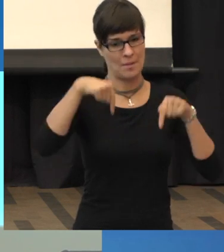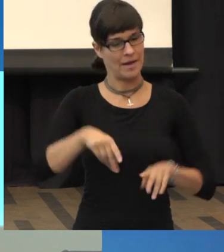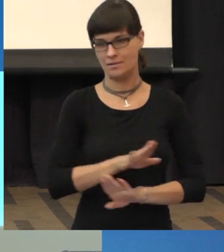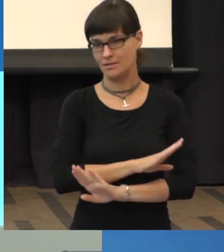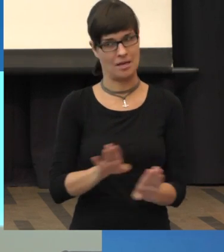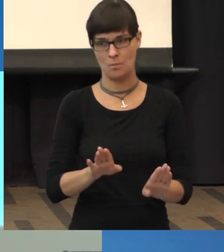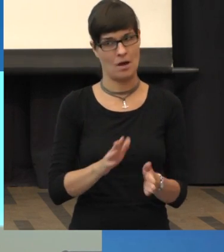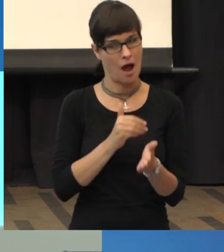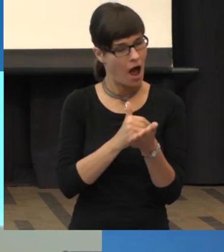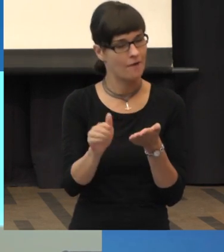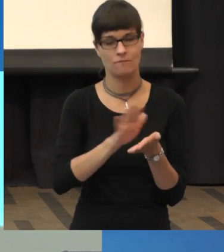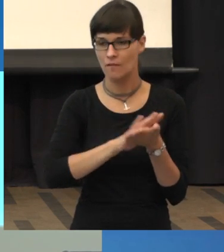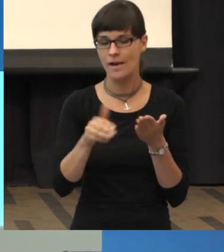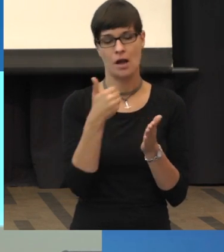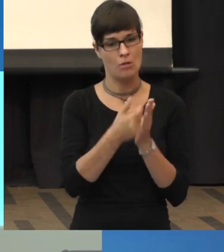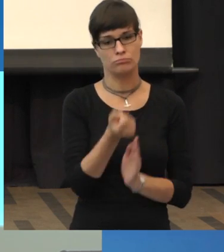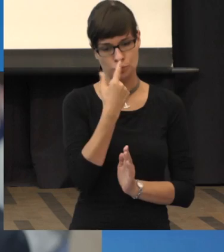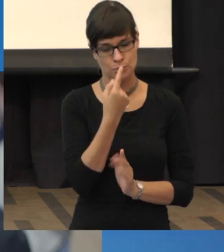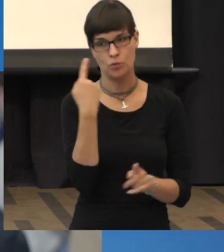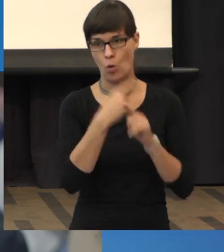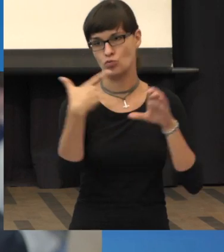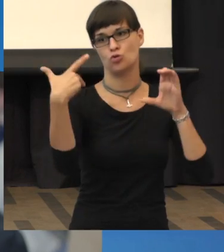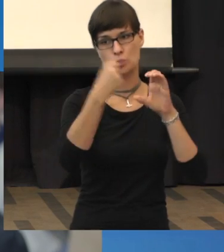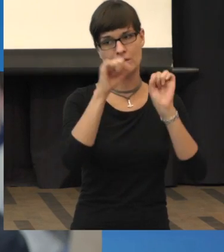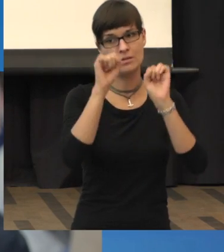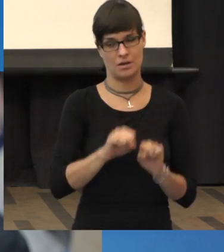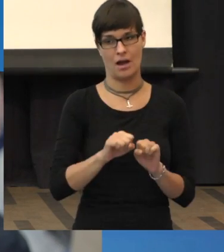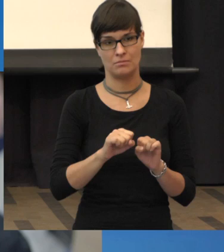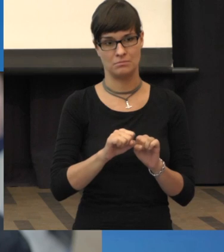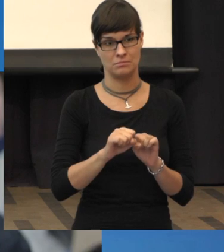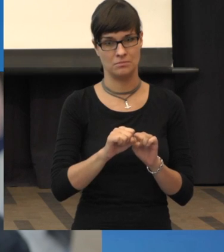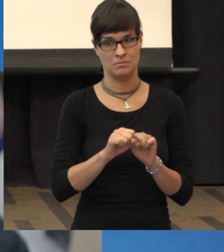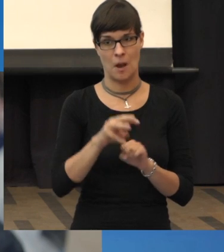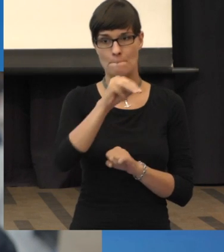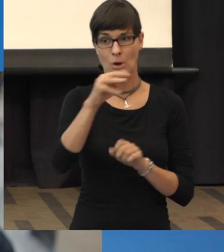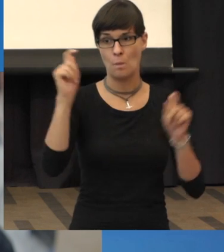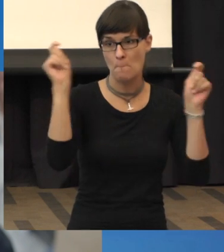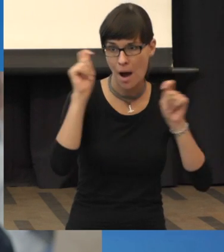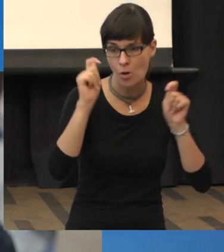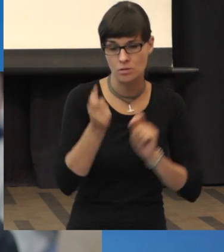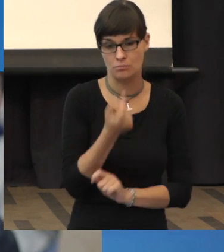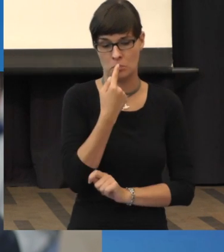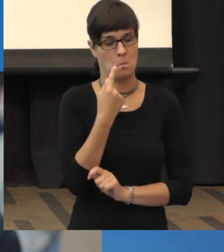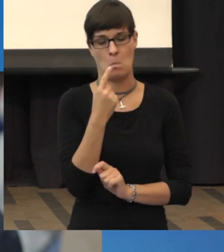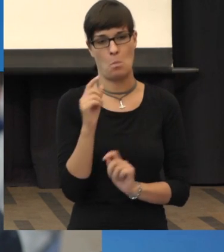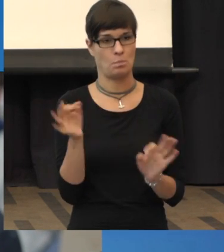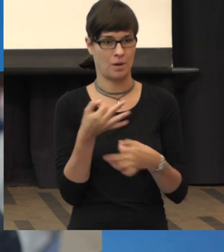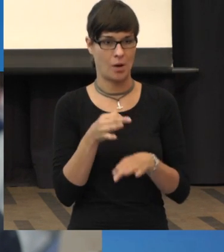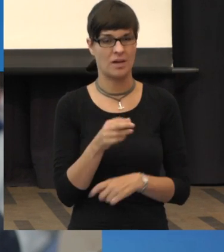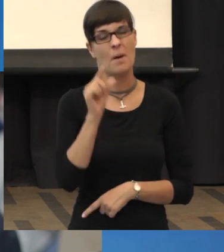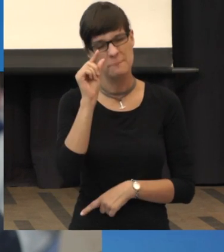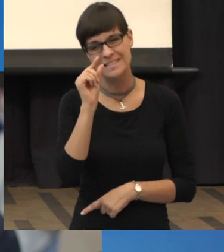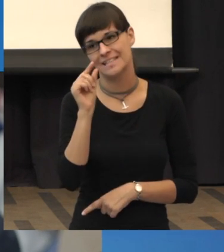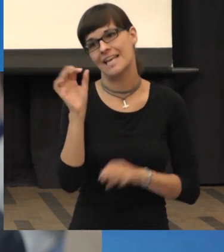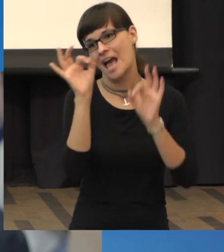kenne keinen im Moment mehr, der es macht. Das braucht nicht abgesetzt werden. Das braucht nicht abgesetzt werden, aber ein gewisses Risiko ist da,